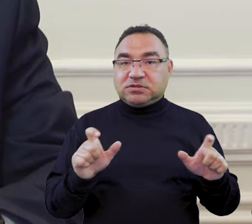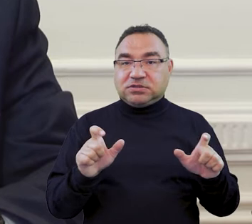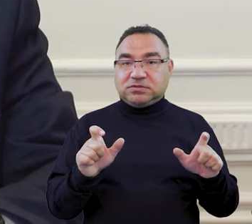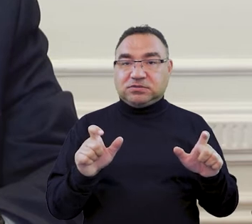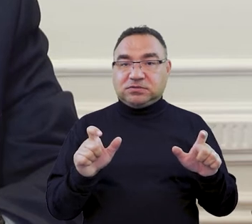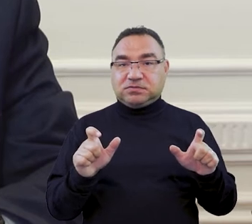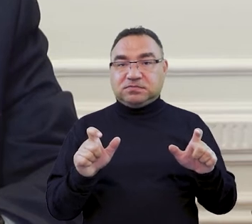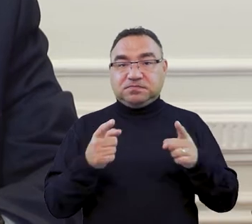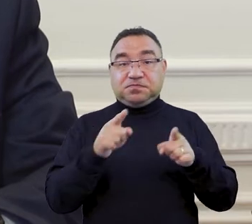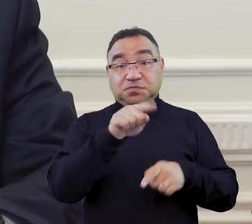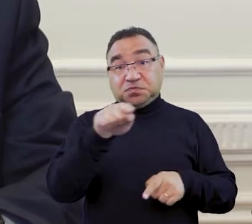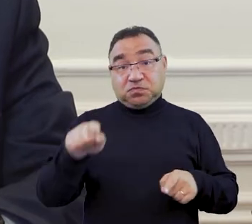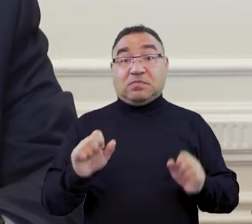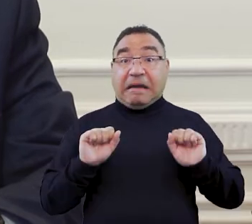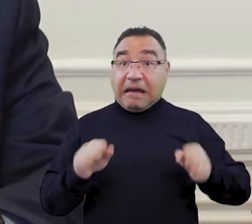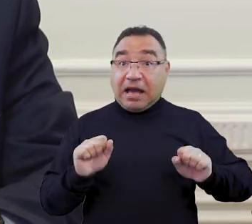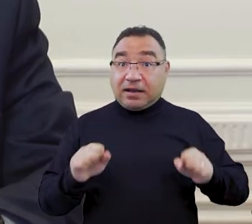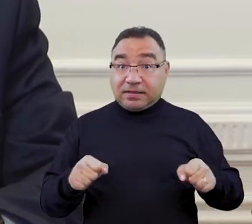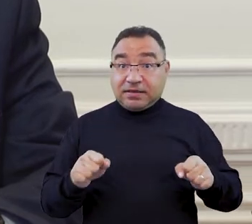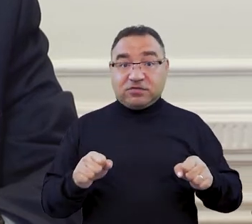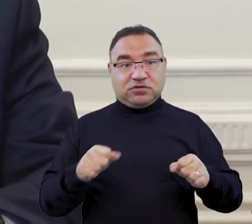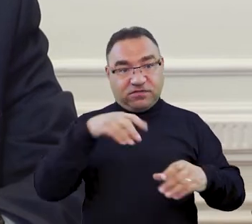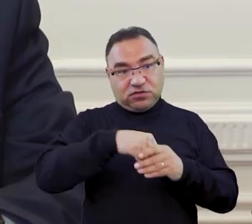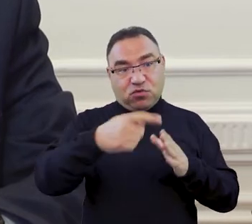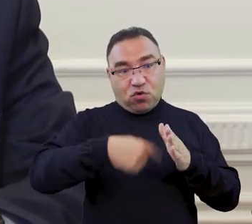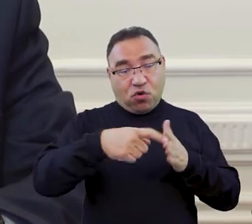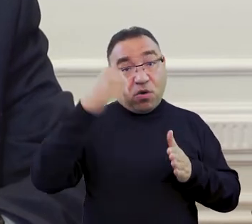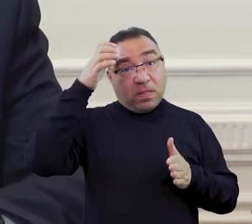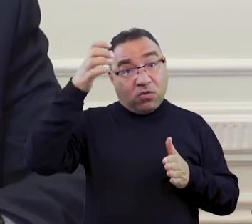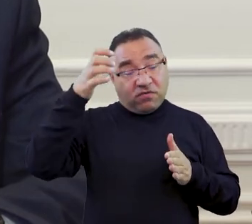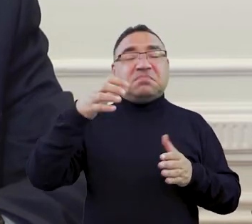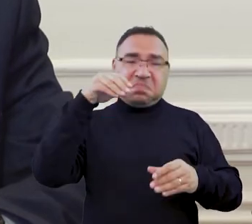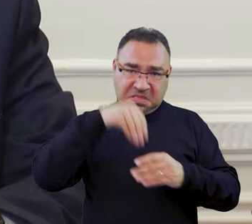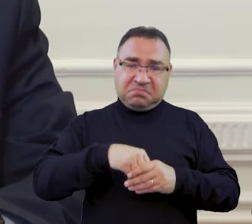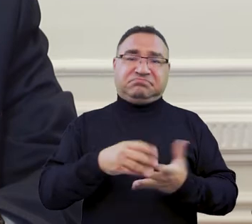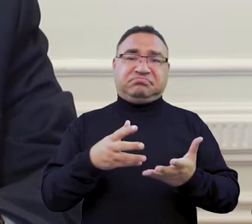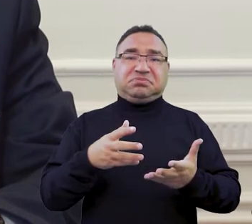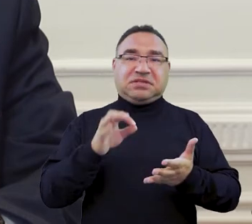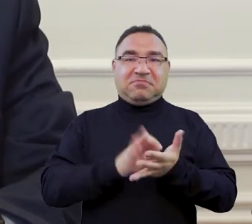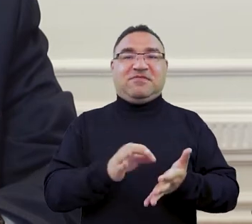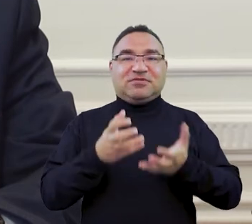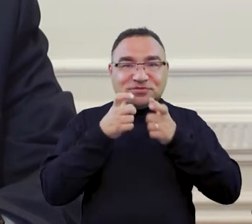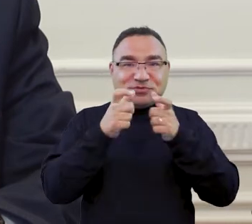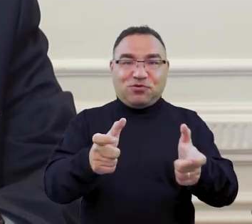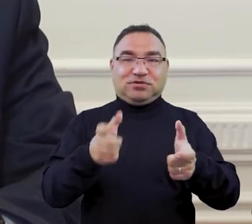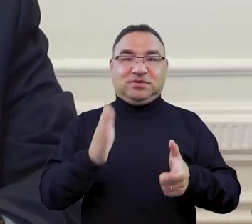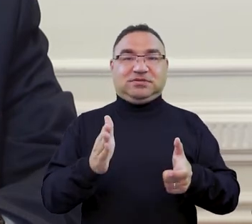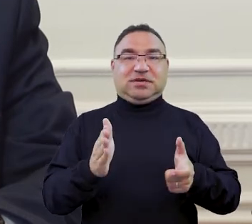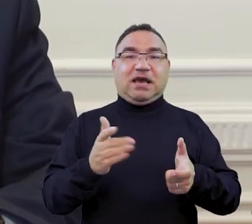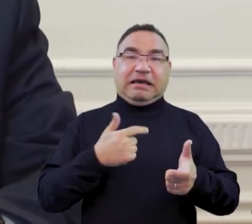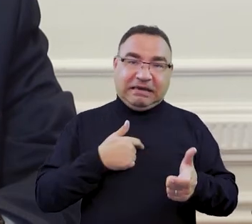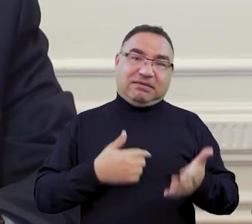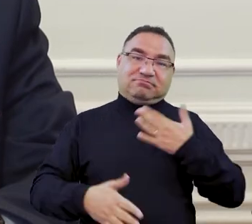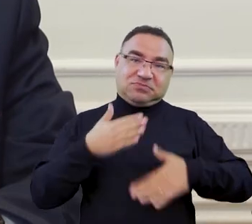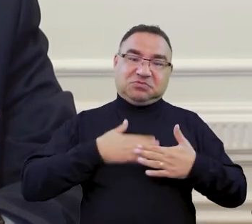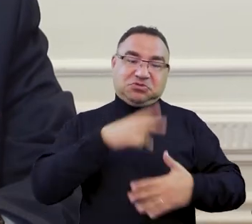będzie za dużo. Myślę, że ci, którzy są aktywni poprzez koła naukowe, podejmą to wyzwanie. A ja z